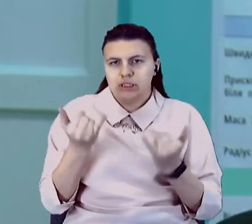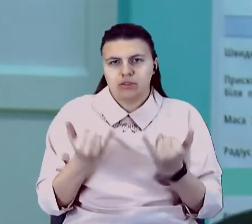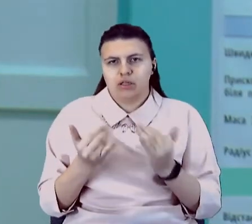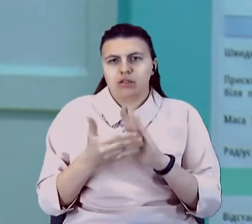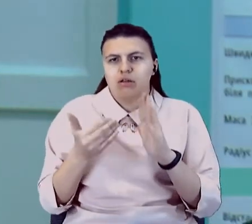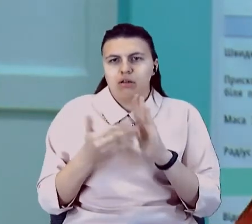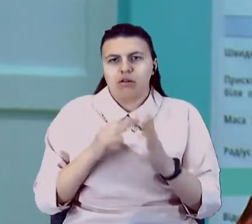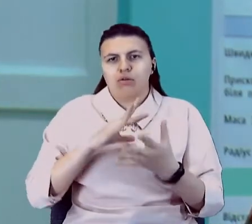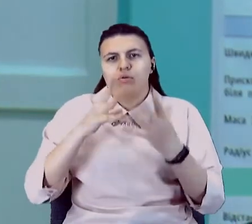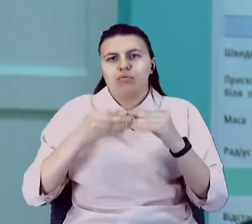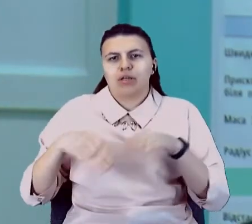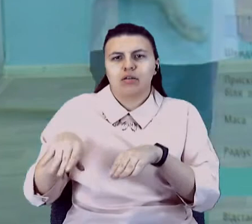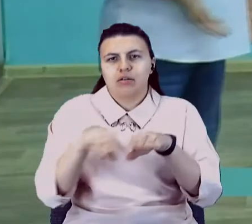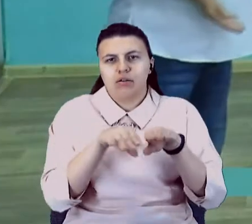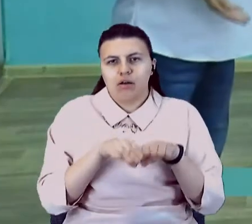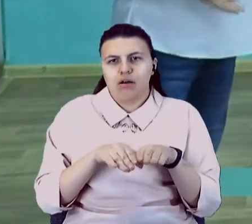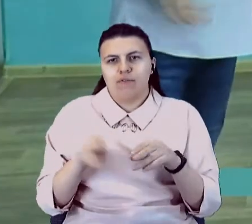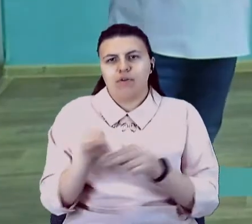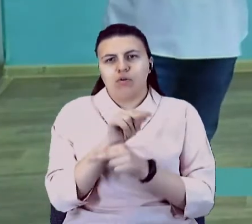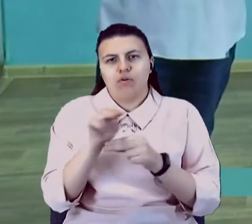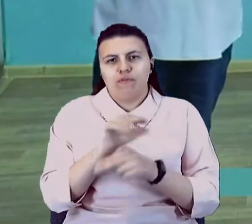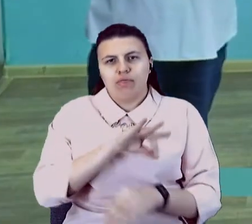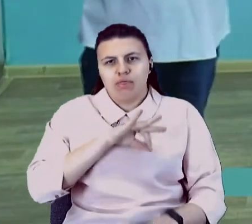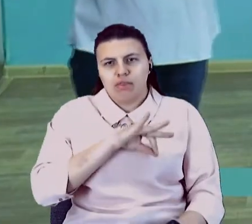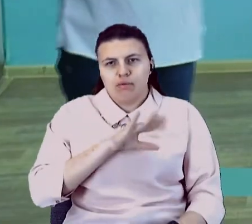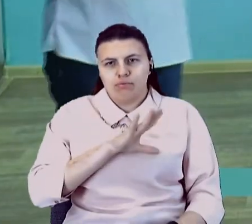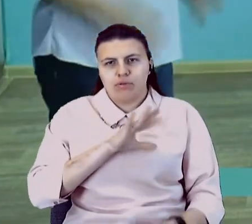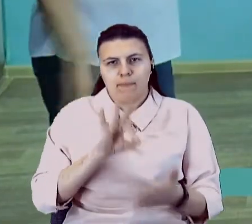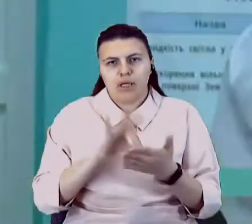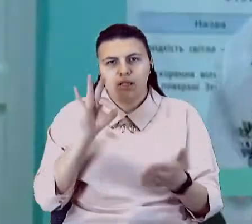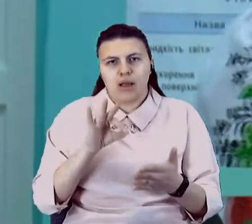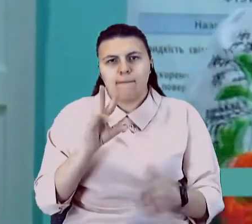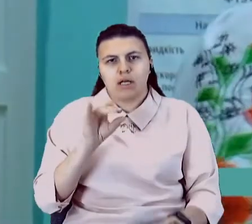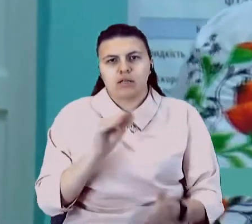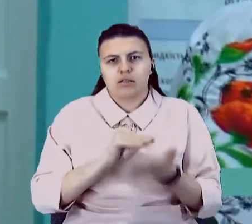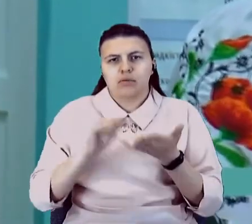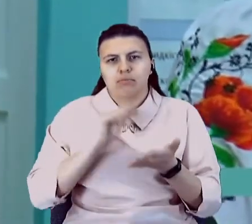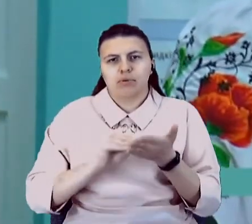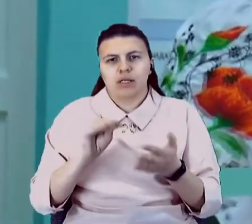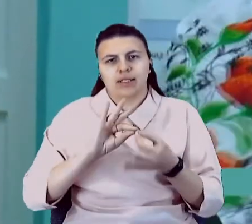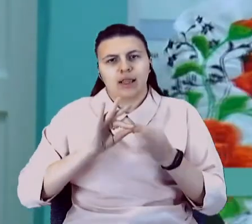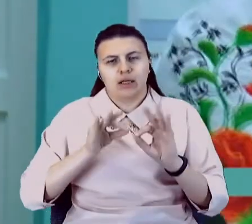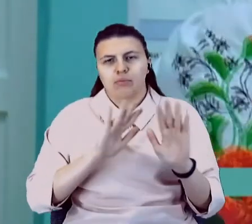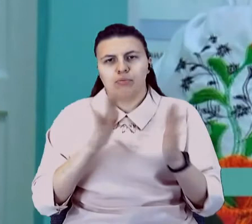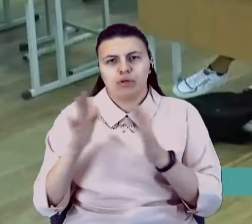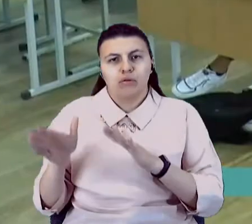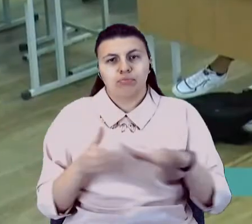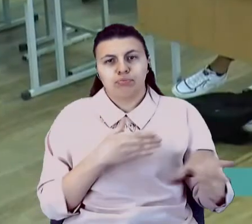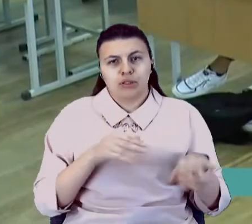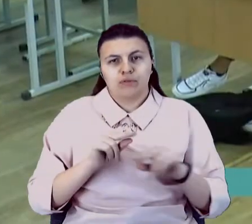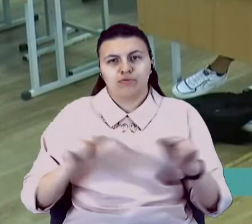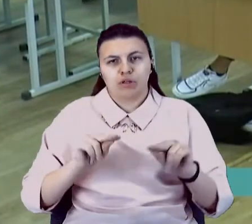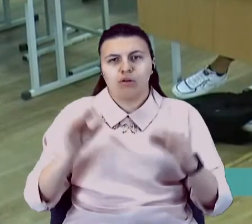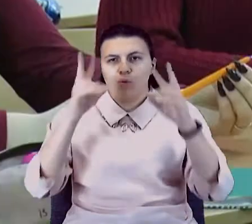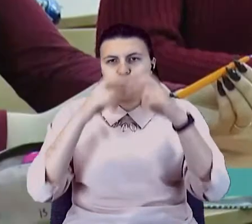'єднання, до виховна мета була. Під час диктанту Марина записувала складні моменти. Після, каже вчителька, розберуть з дітьми на уроці